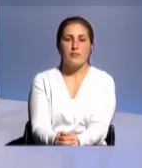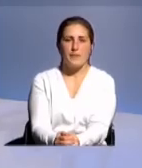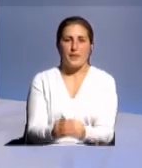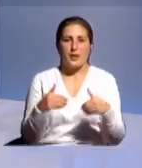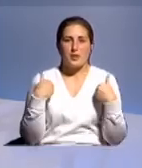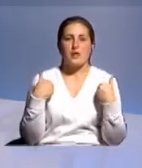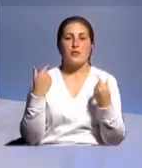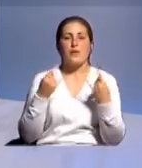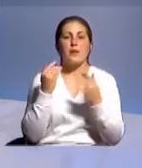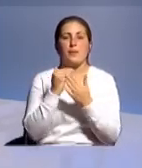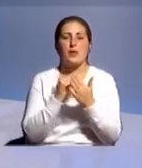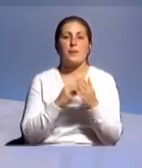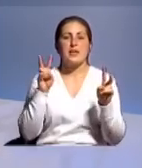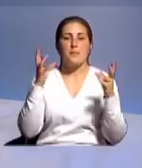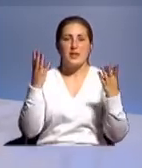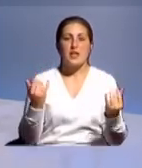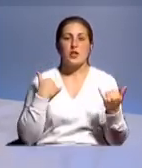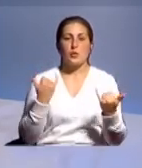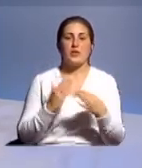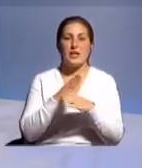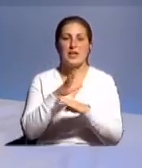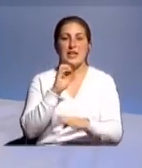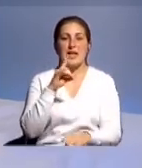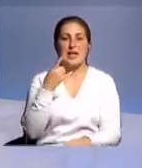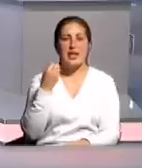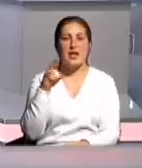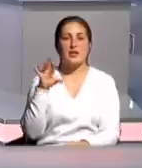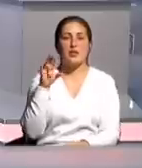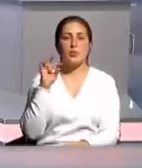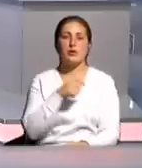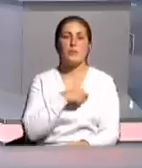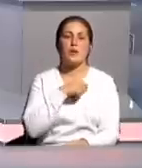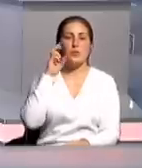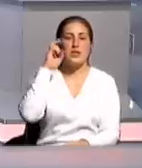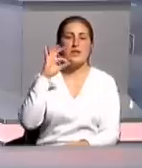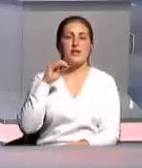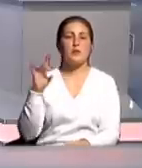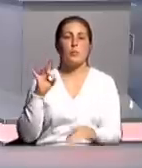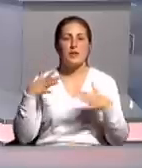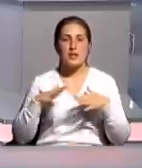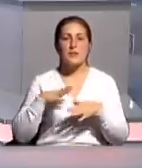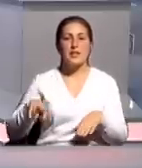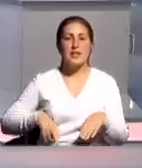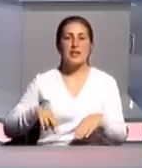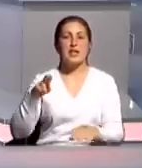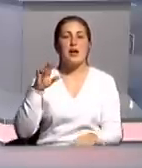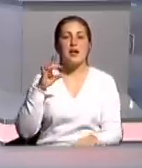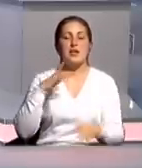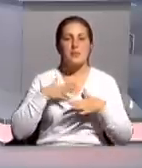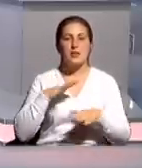Здравствуйте! В эфире программа «Тема дня». Сейчас у нас в гостях Сергей Дадонов, депутат Государственного Совета Республики Крым, директор Крымского